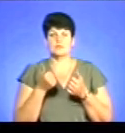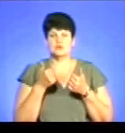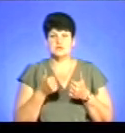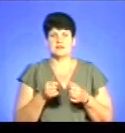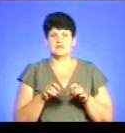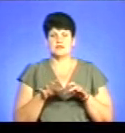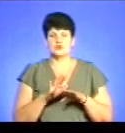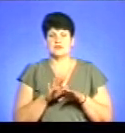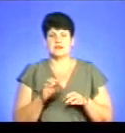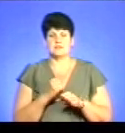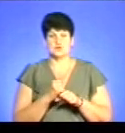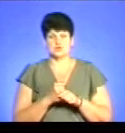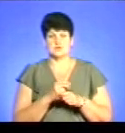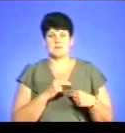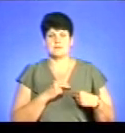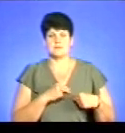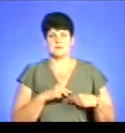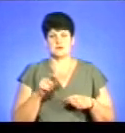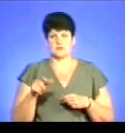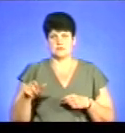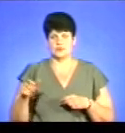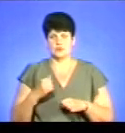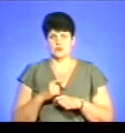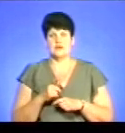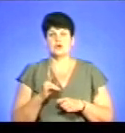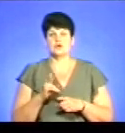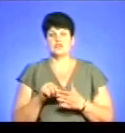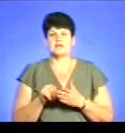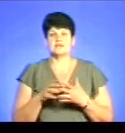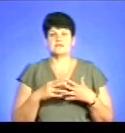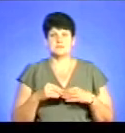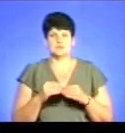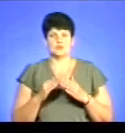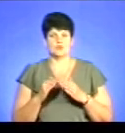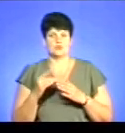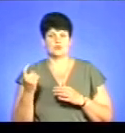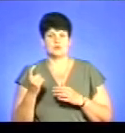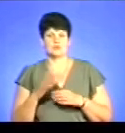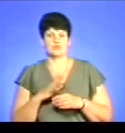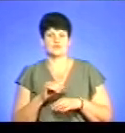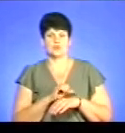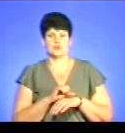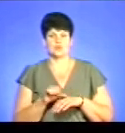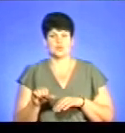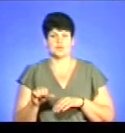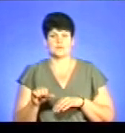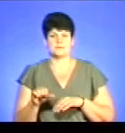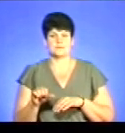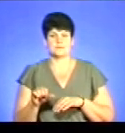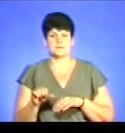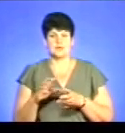непрацюючих працезадатних громадян, тоді, коли хтось із членів сім'ї чи член Дома господарства перебував за кордоном